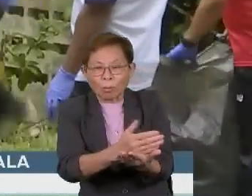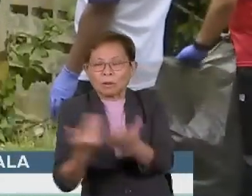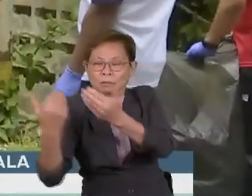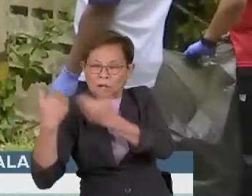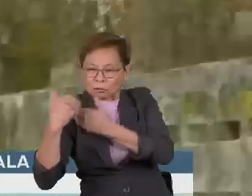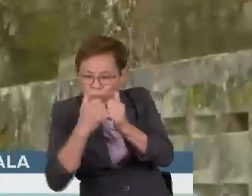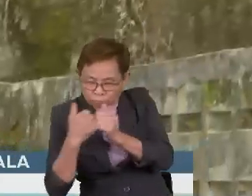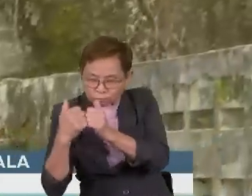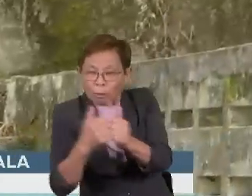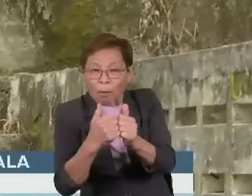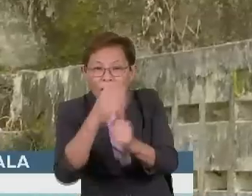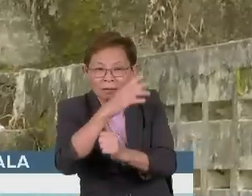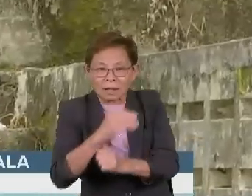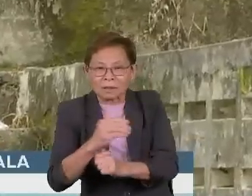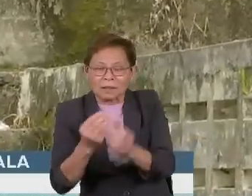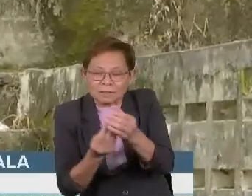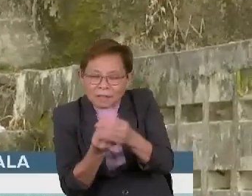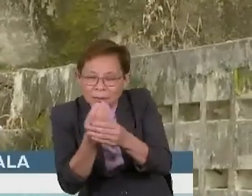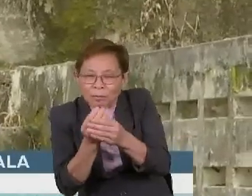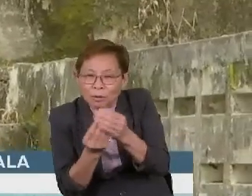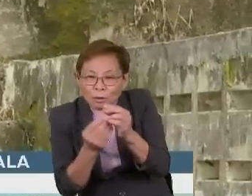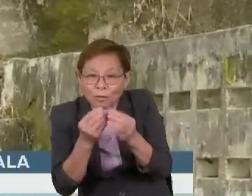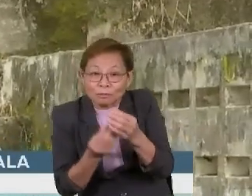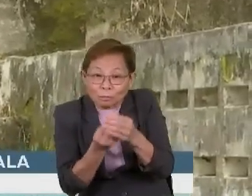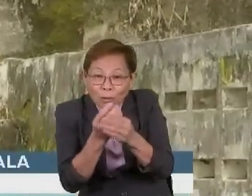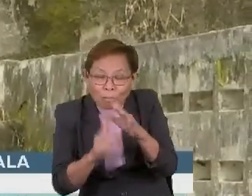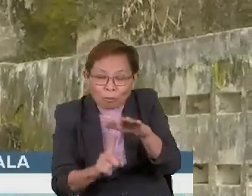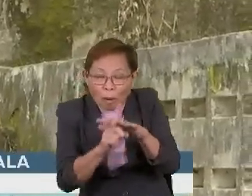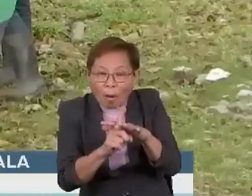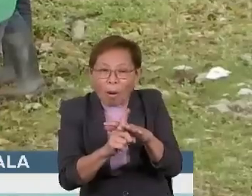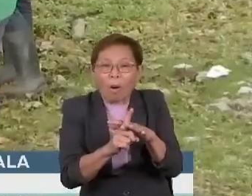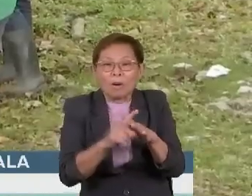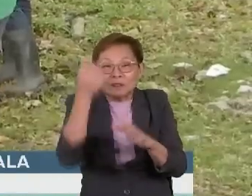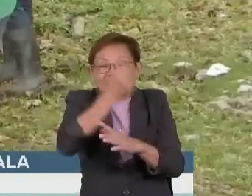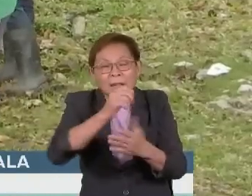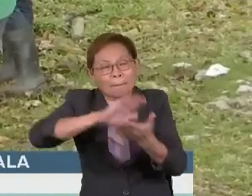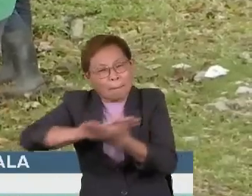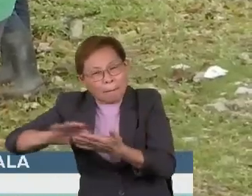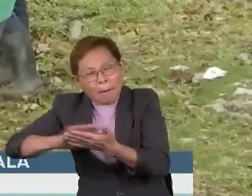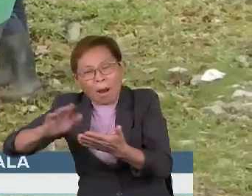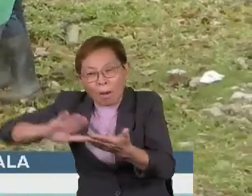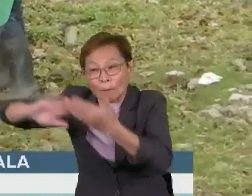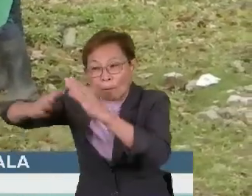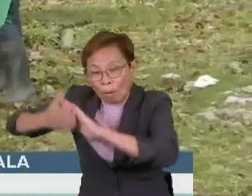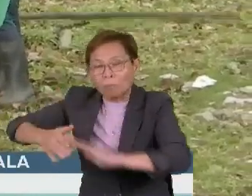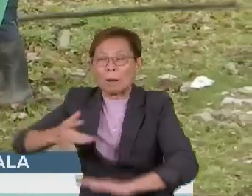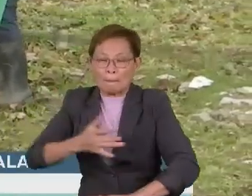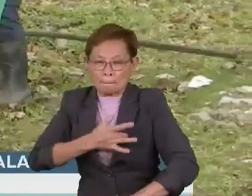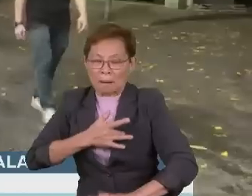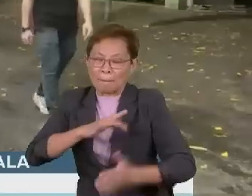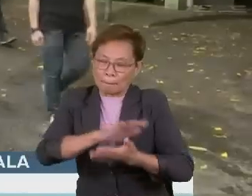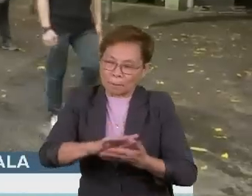tanggungjawab bersama serta menanam sikap mengamalkan kebersihan kepada komuniti agar peka terhadap kebersihan persekitaran.